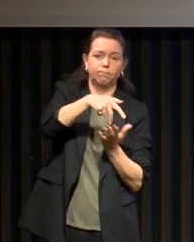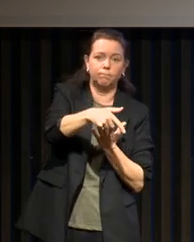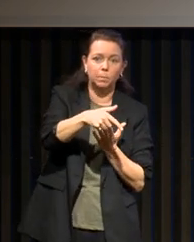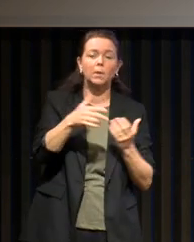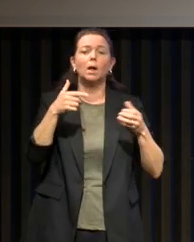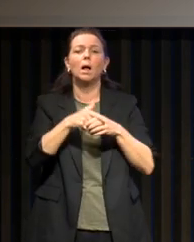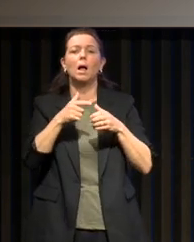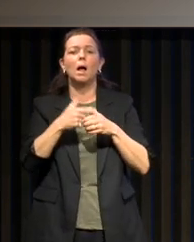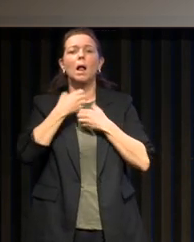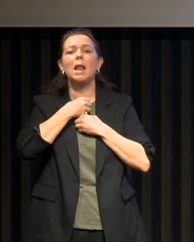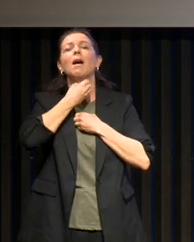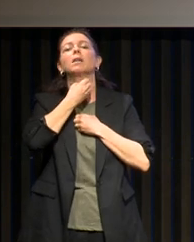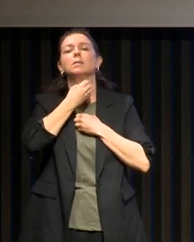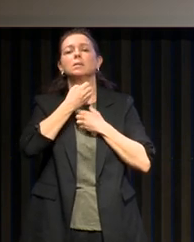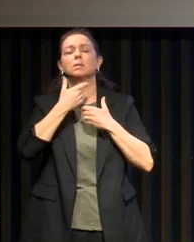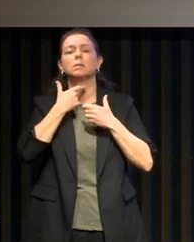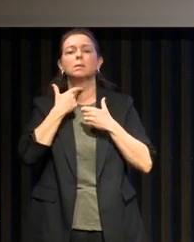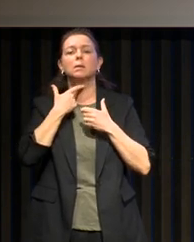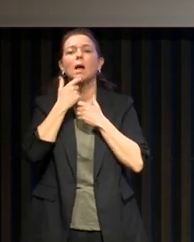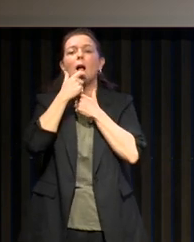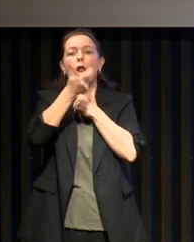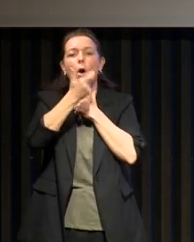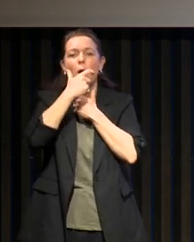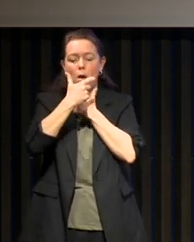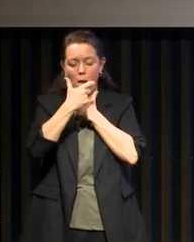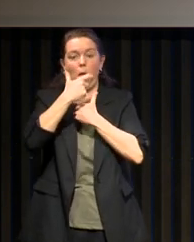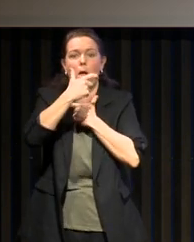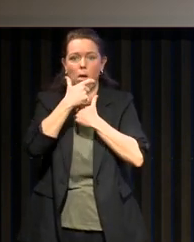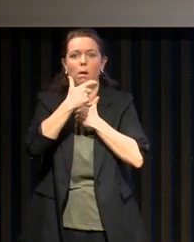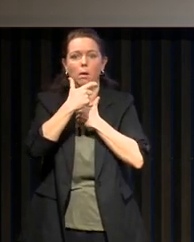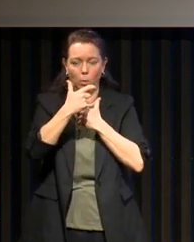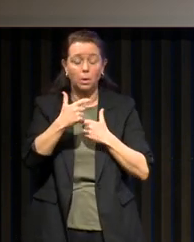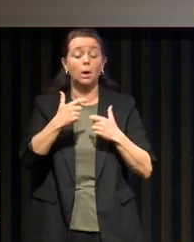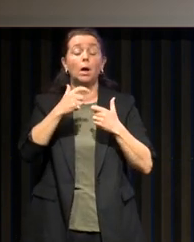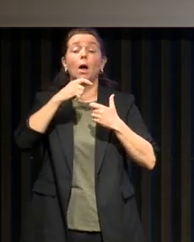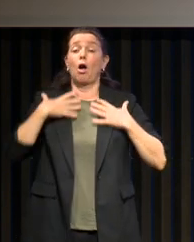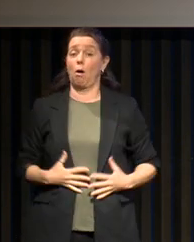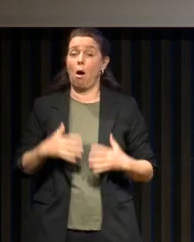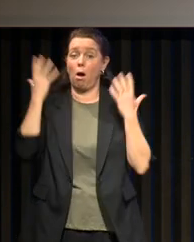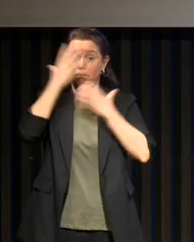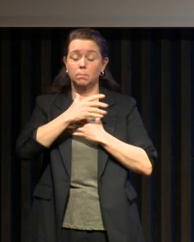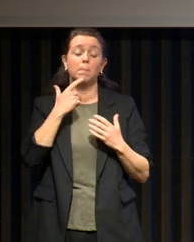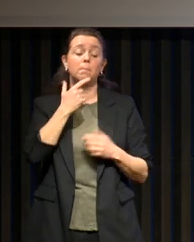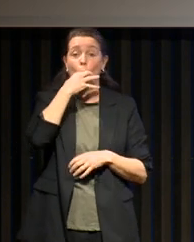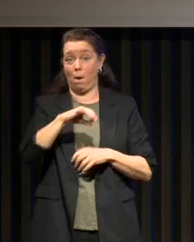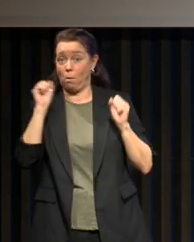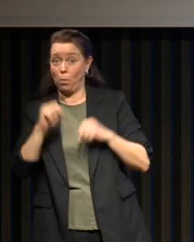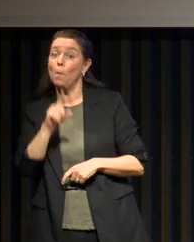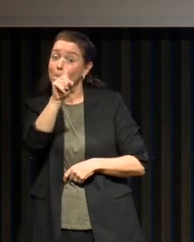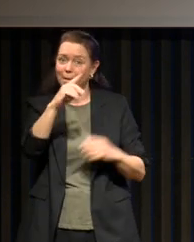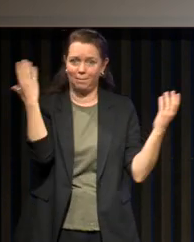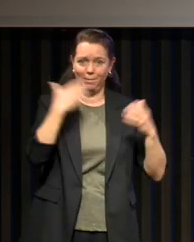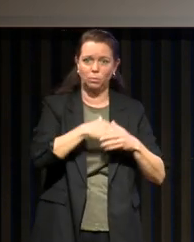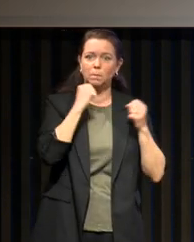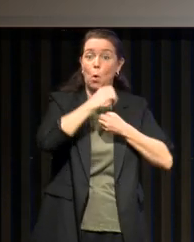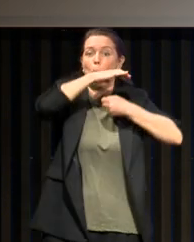situation de danger par rapport à la langue. Pour pouvoir parler, l'anatomie s'est construite pour cela, mais la nuit, il y un risque d'obstruction.